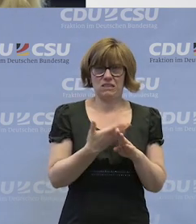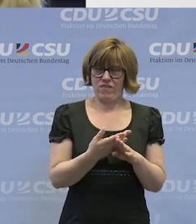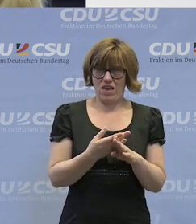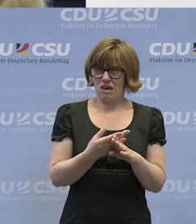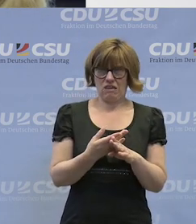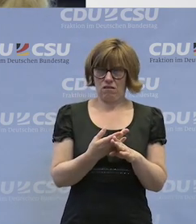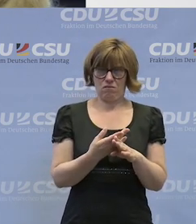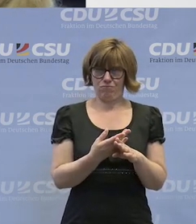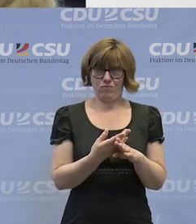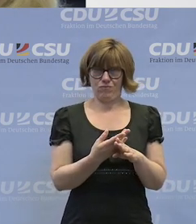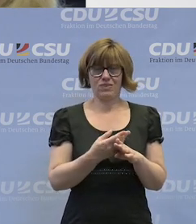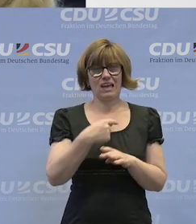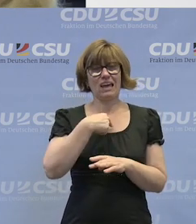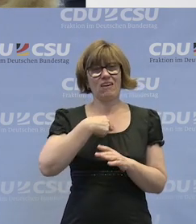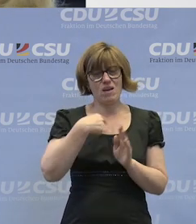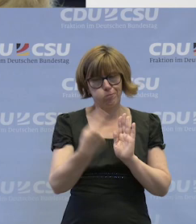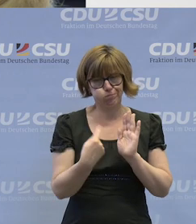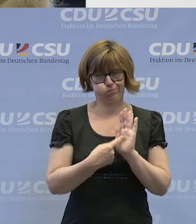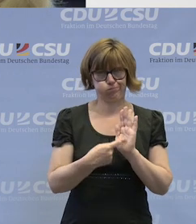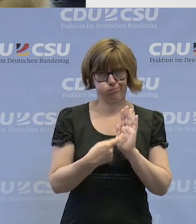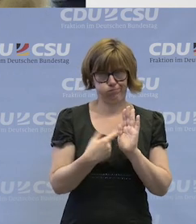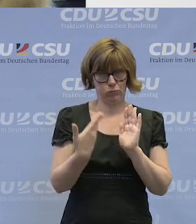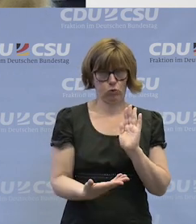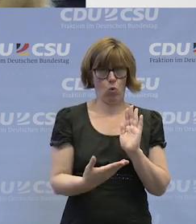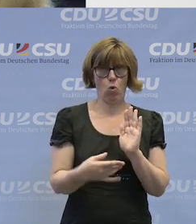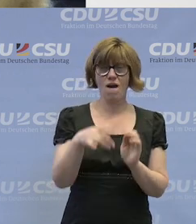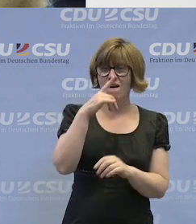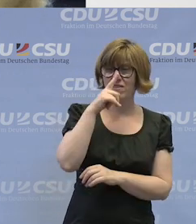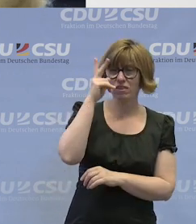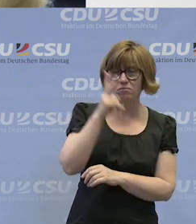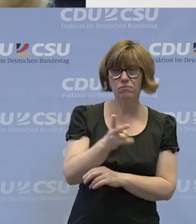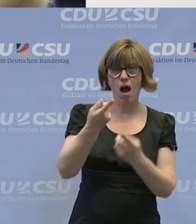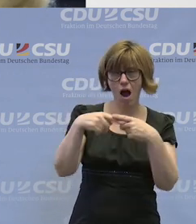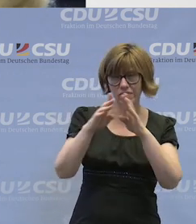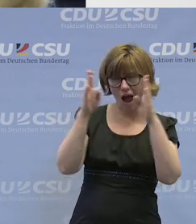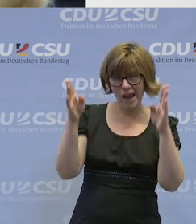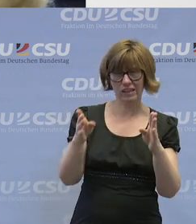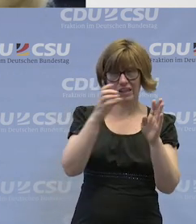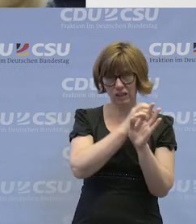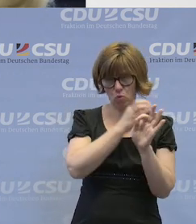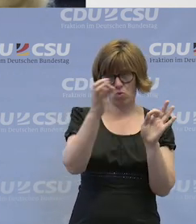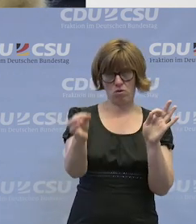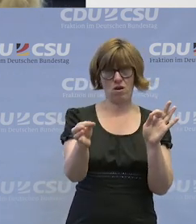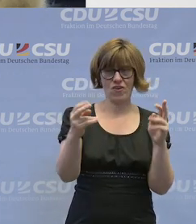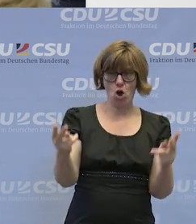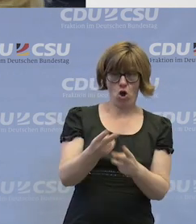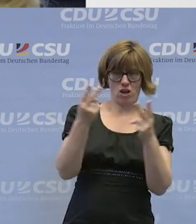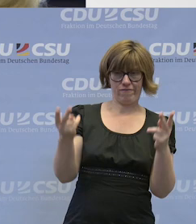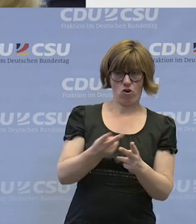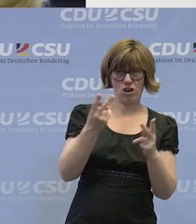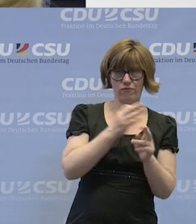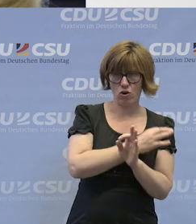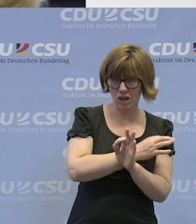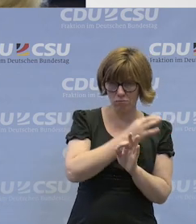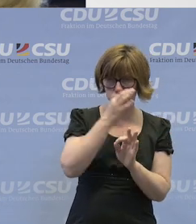nur einfordern, dass wenn eben in andere Einrichtungen gefördert wird,